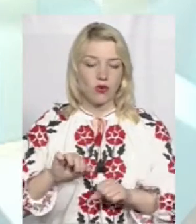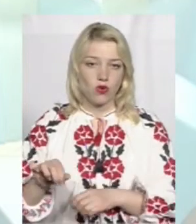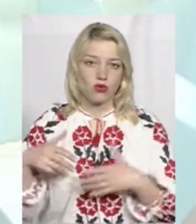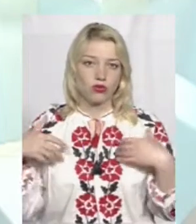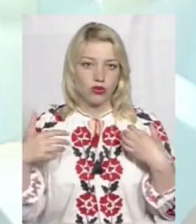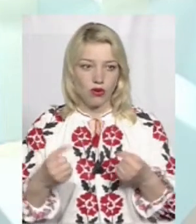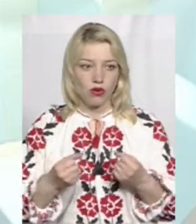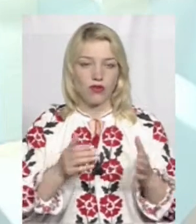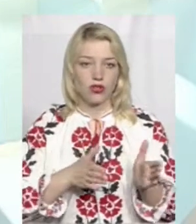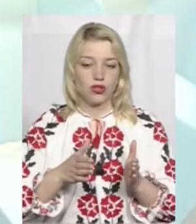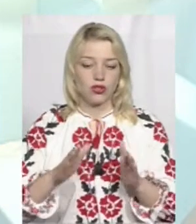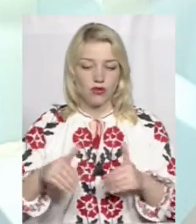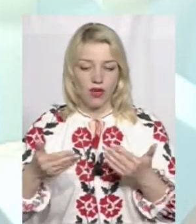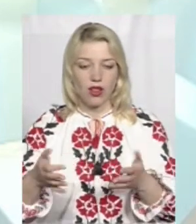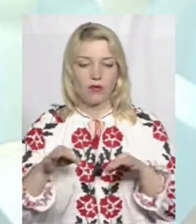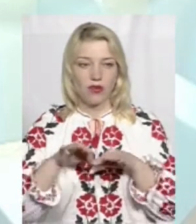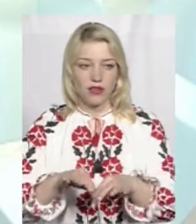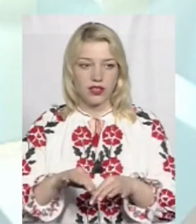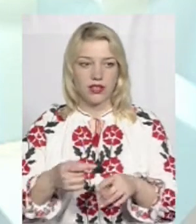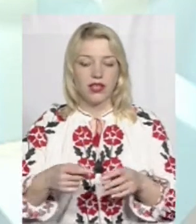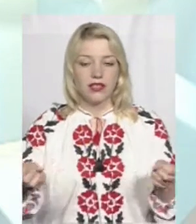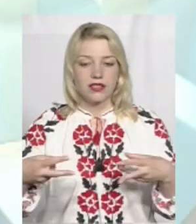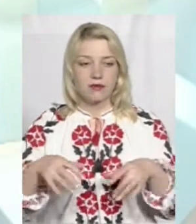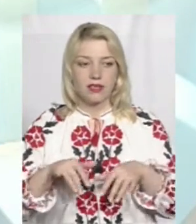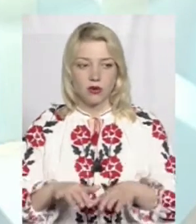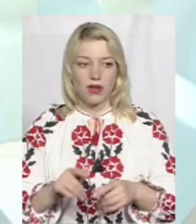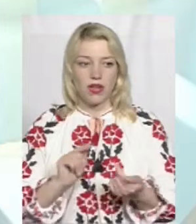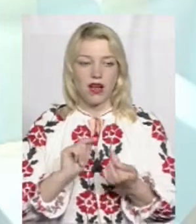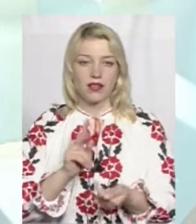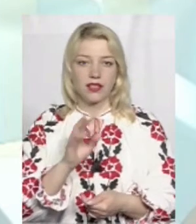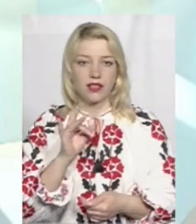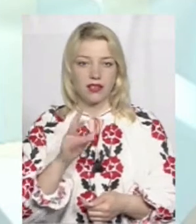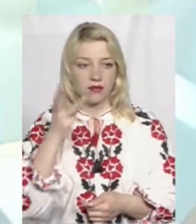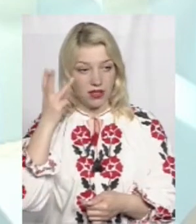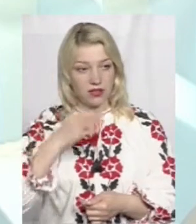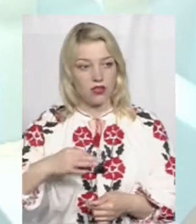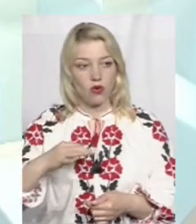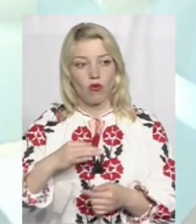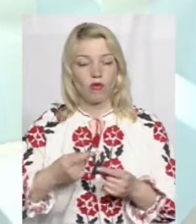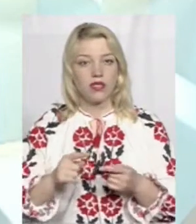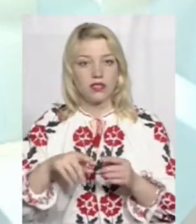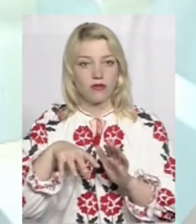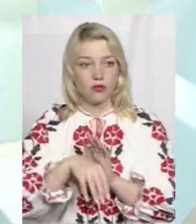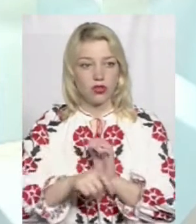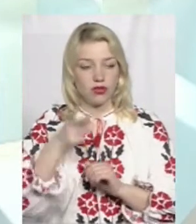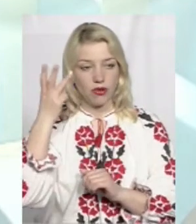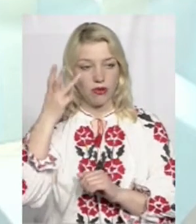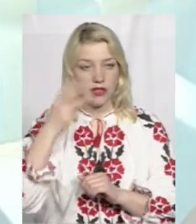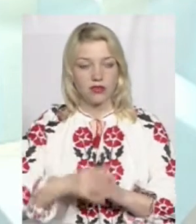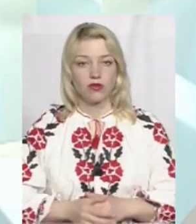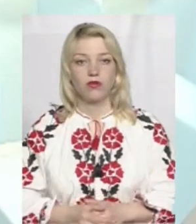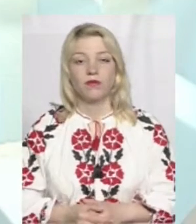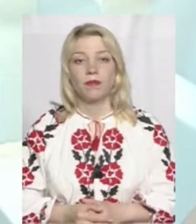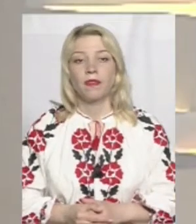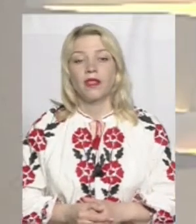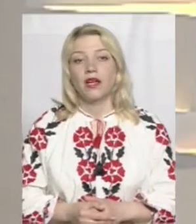здоров'я ініціювало проведення так званої спецоперації антикір в Хмельницькій області, ну і в тому числі в місті Хмельницькій. Я